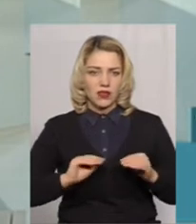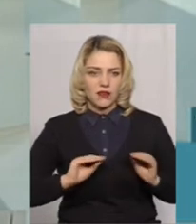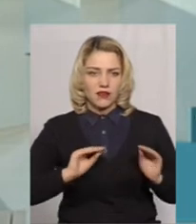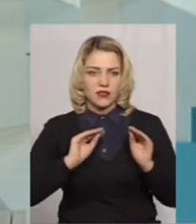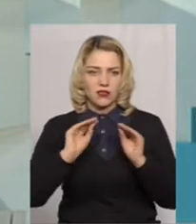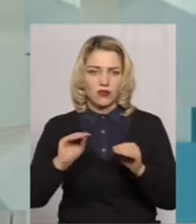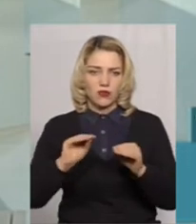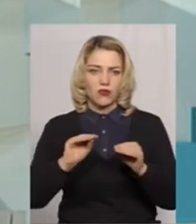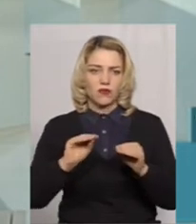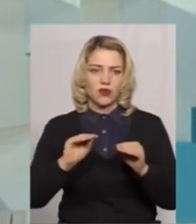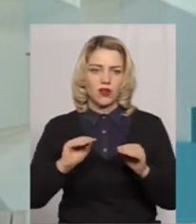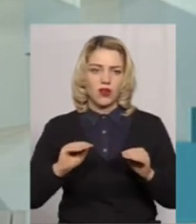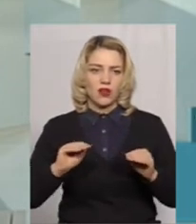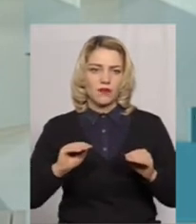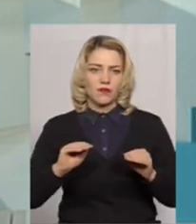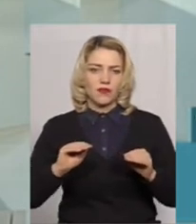електрозв'язку,